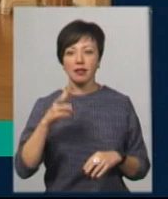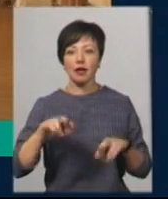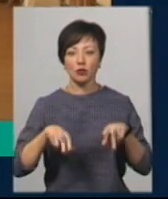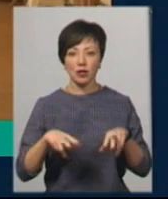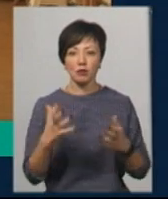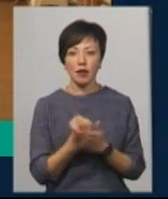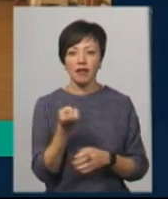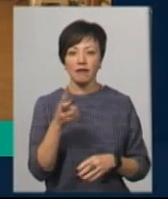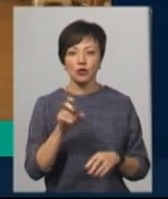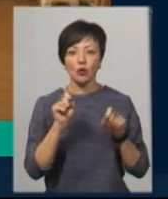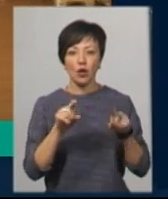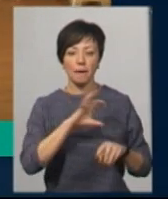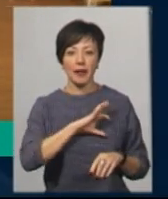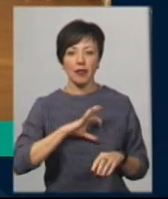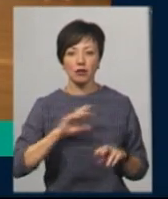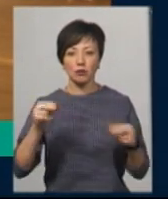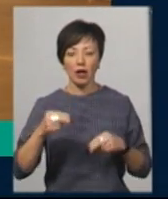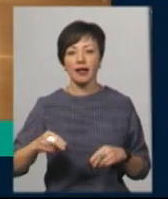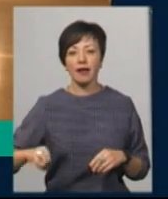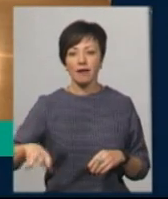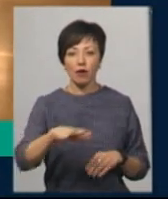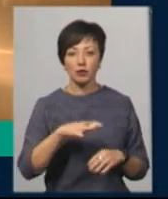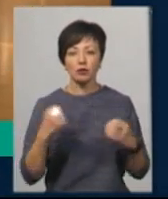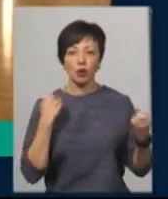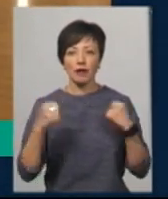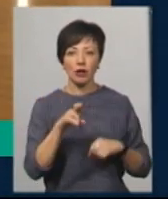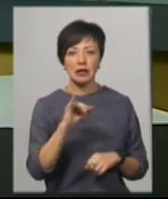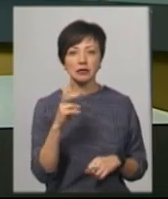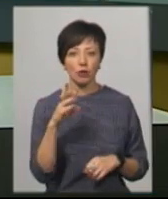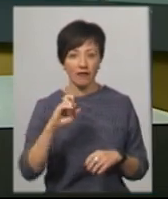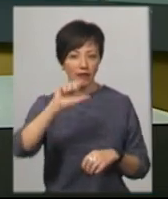здобула дві золоті медалі на чемпіонаті Європи зі спортивного диску в Італії.